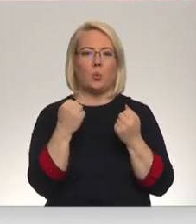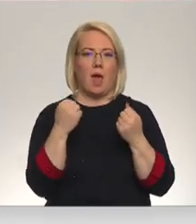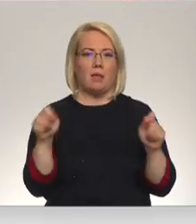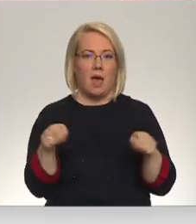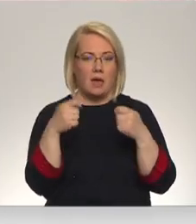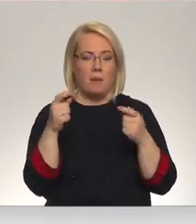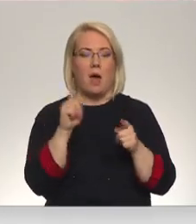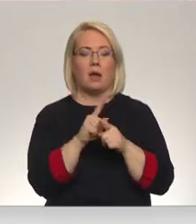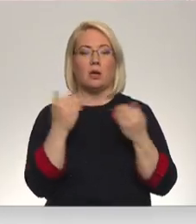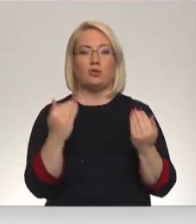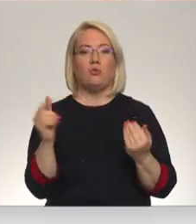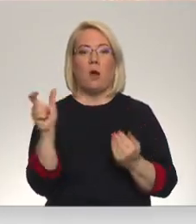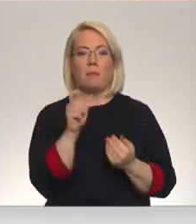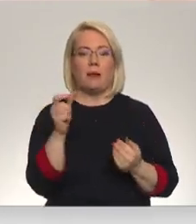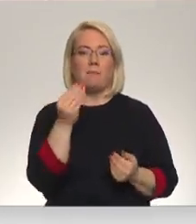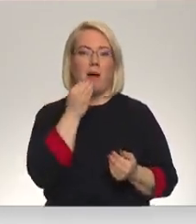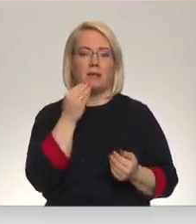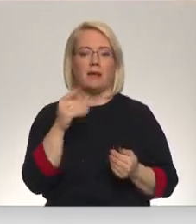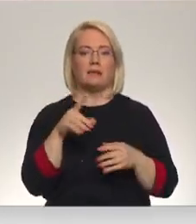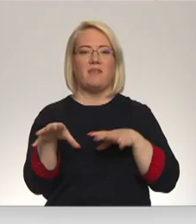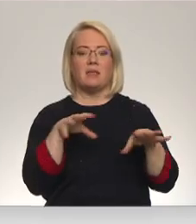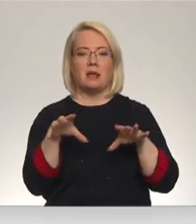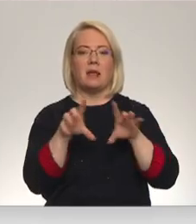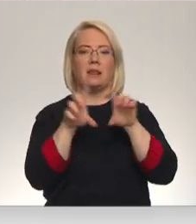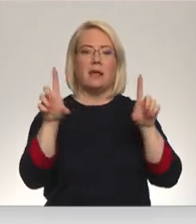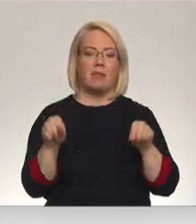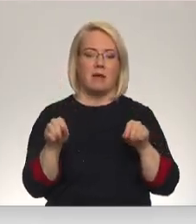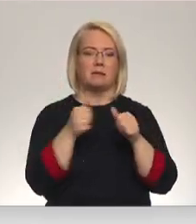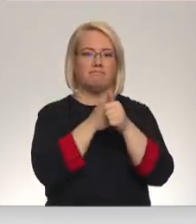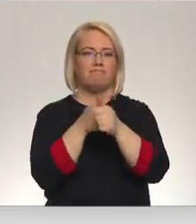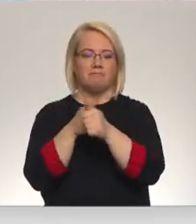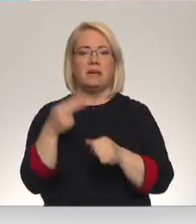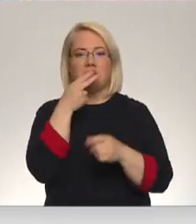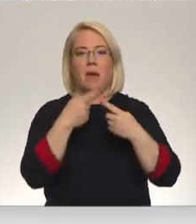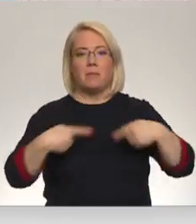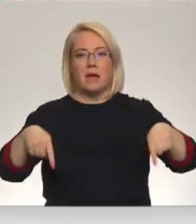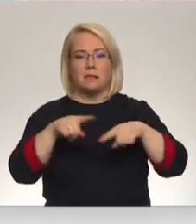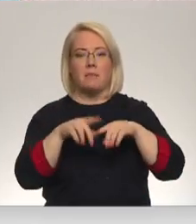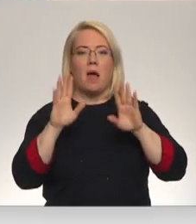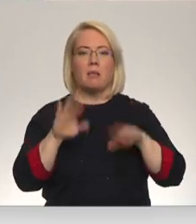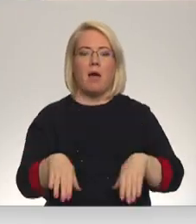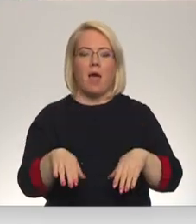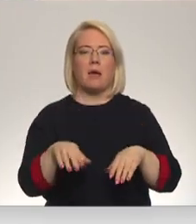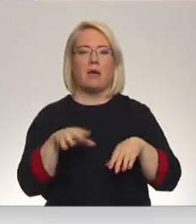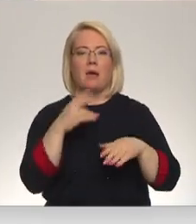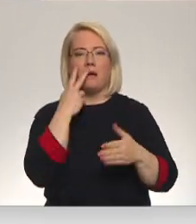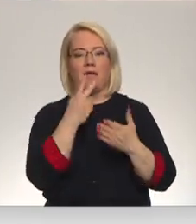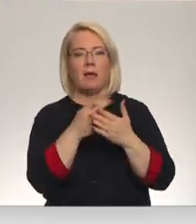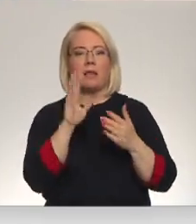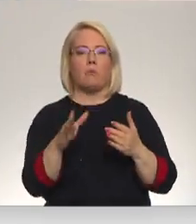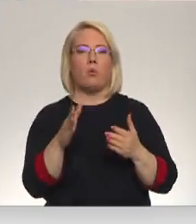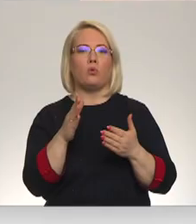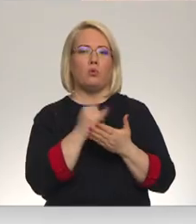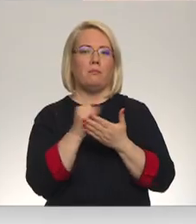šobrīd pārtikas un veterinārais dienas cveic saimniecību apsakošanu, lai vērstu uzmanību bio drošības pasākumu ievērošanai,